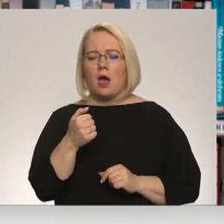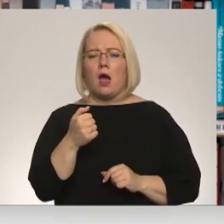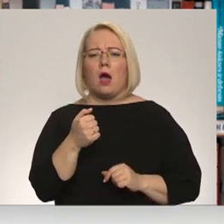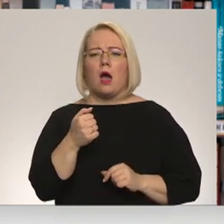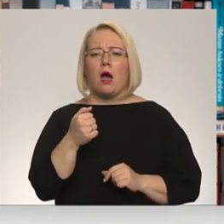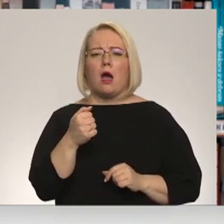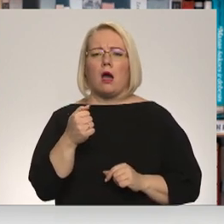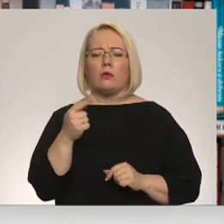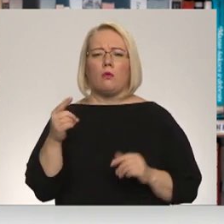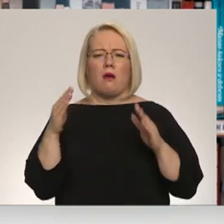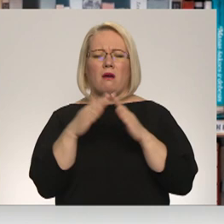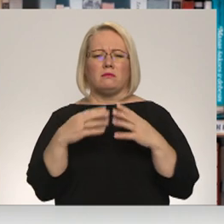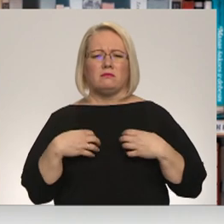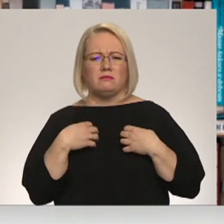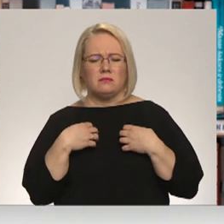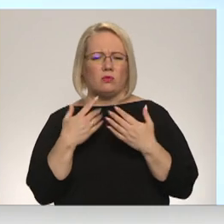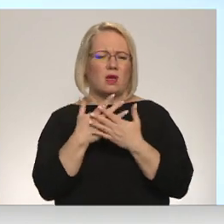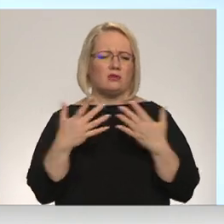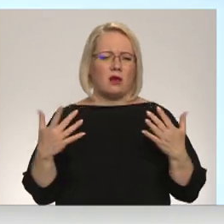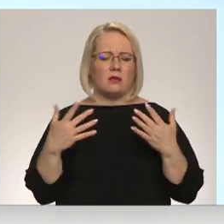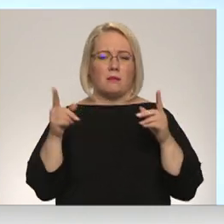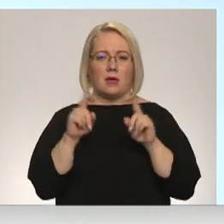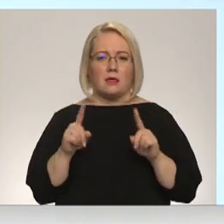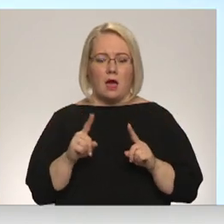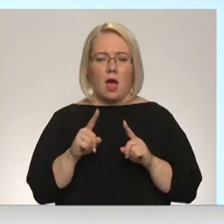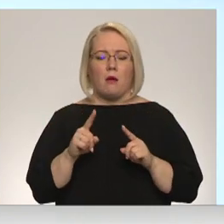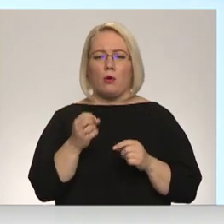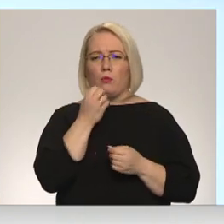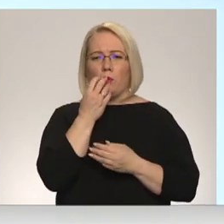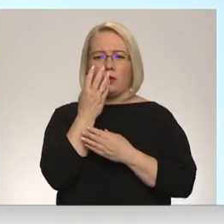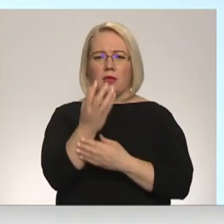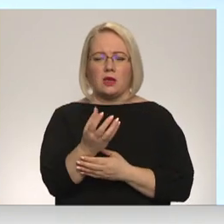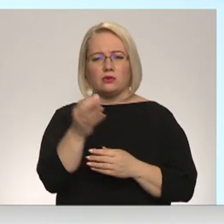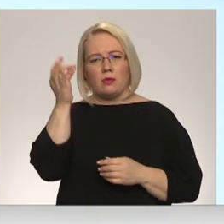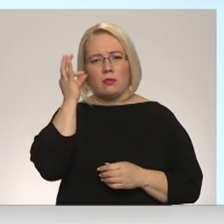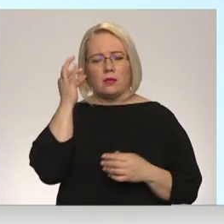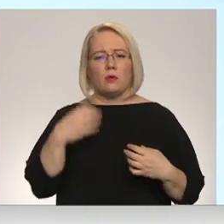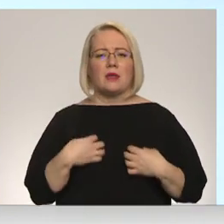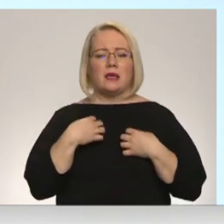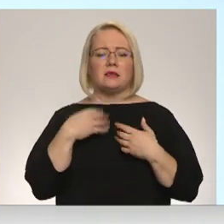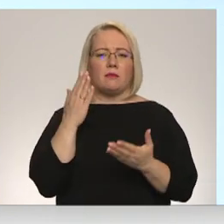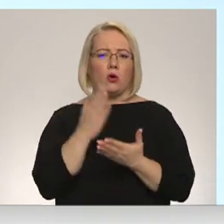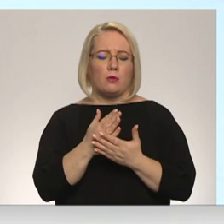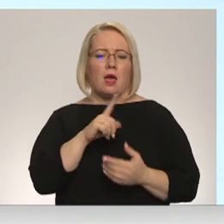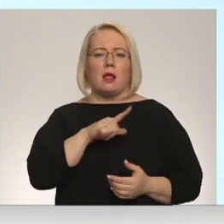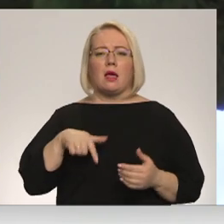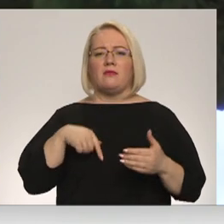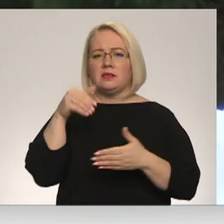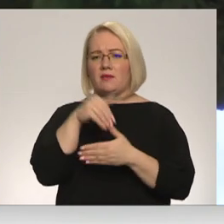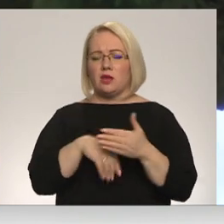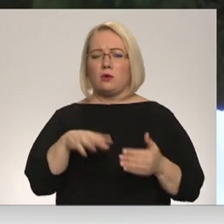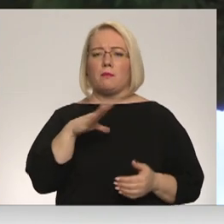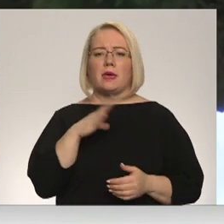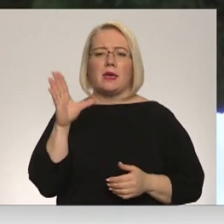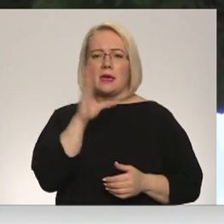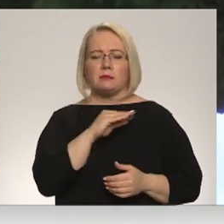traģēdī un daudzām citām lietām. Novietot ziedus un pieminēt vienus no traģiskākajiem notikumiem Latvijas vēsturē, bija